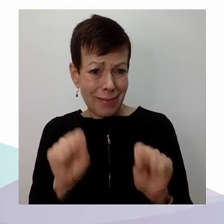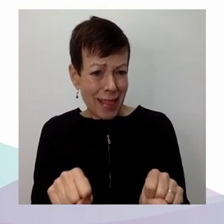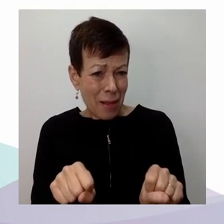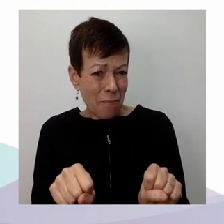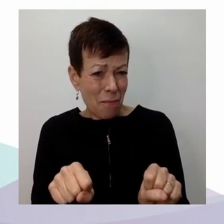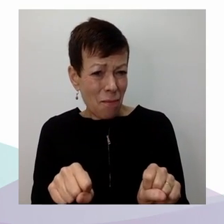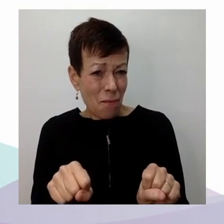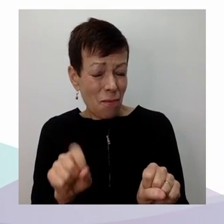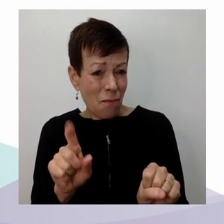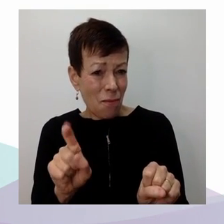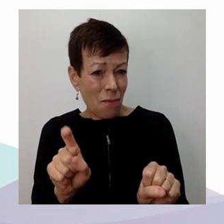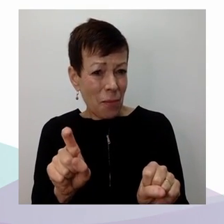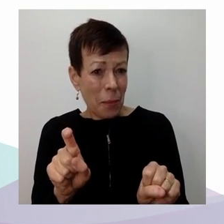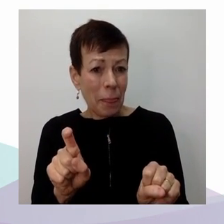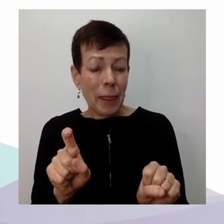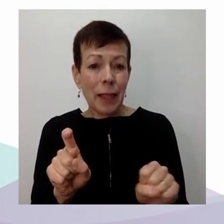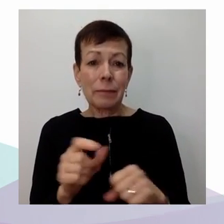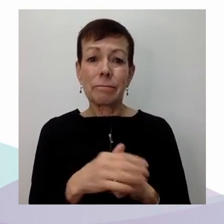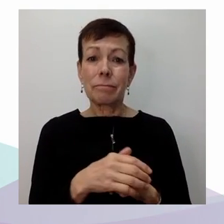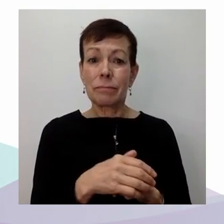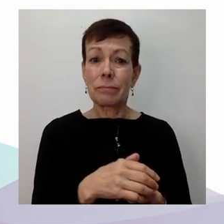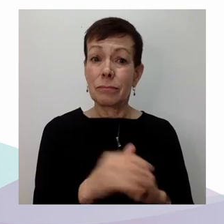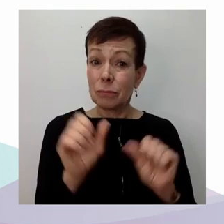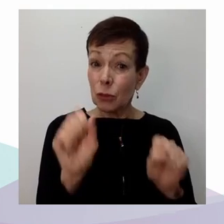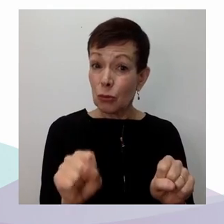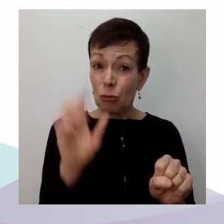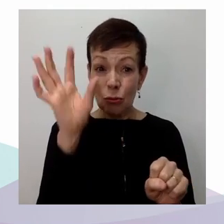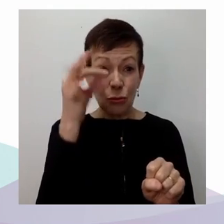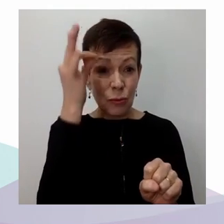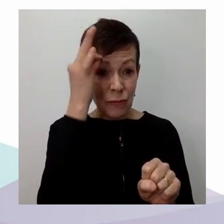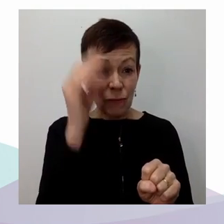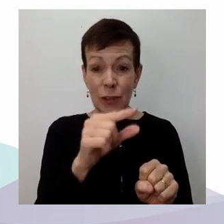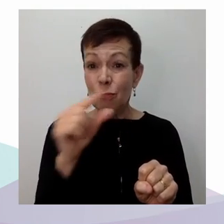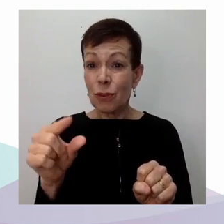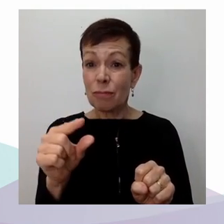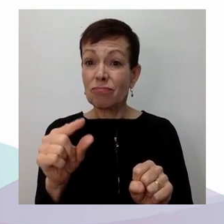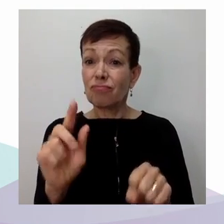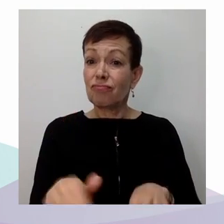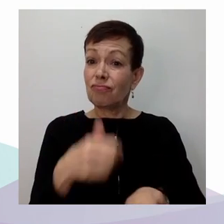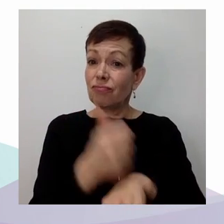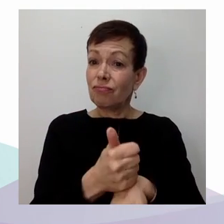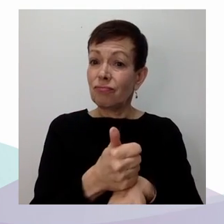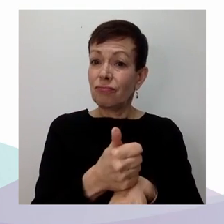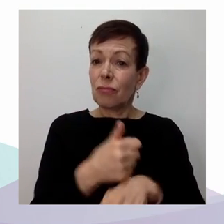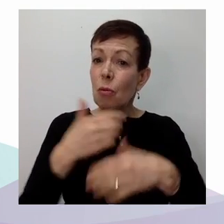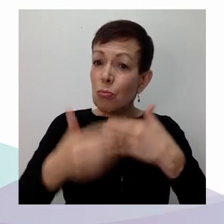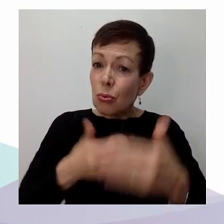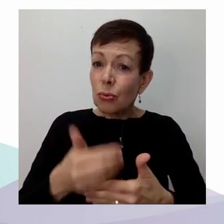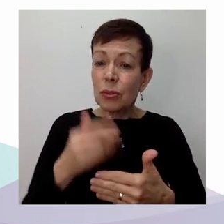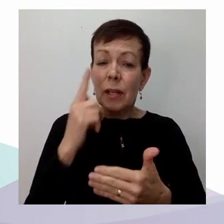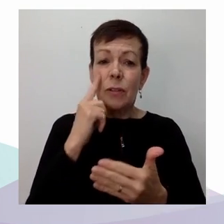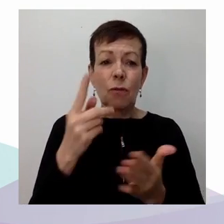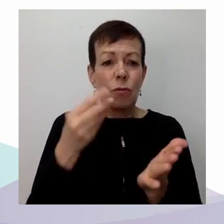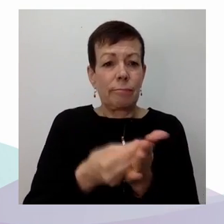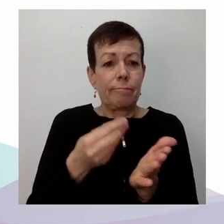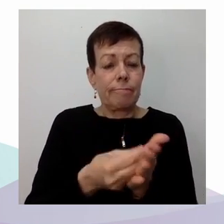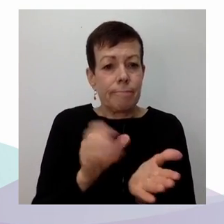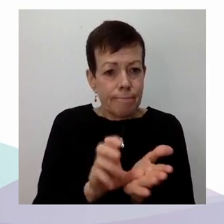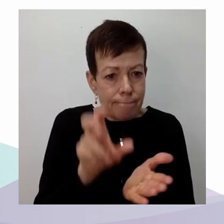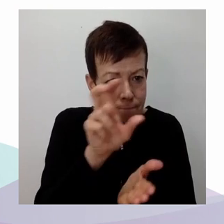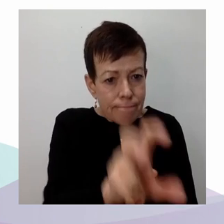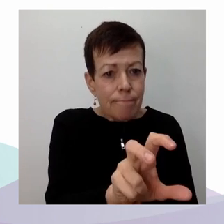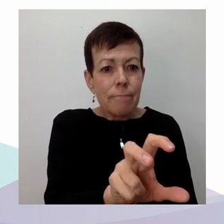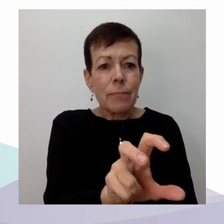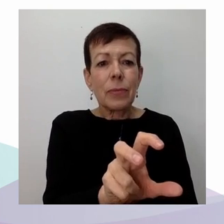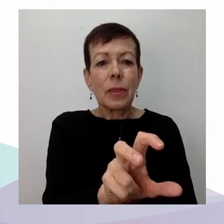de manière à fournir les ressources nécessaires à ces groupes communautaires ou à ces individus? Je pense qu'il existe